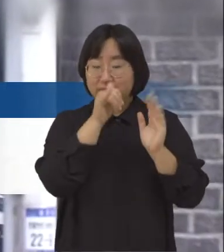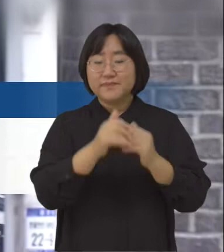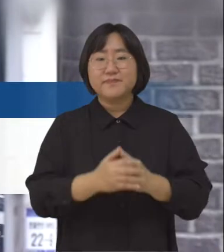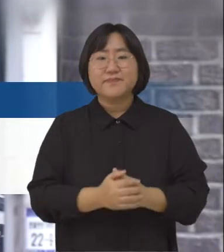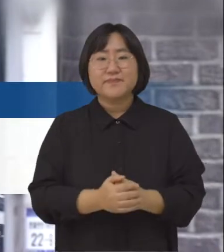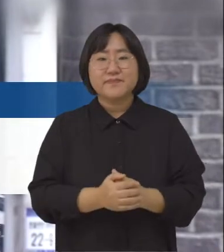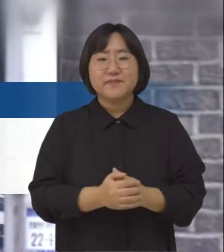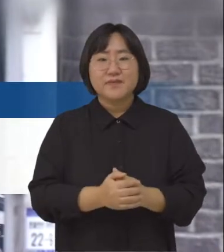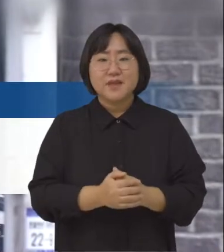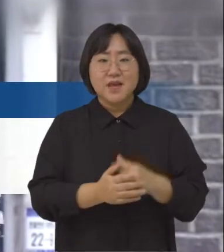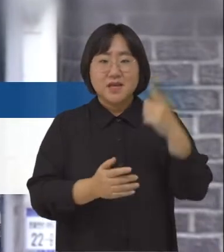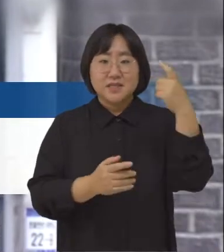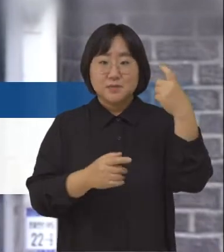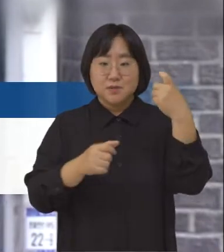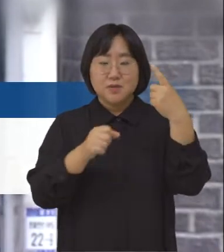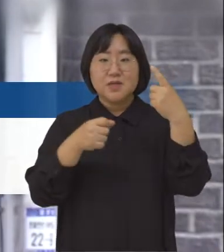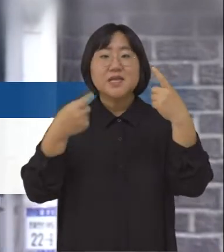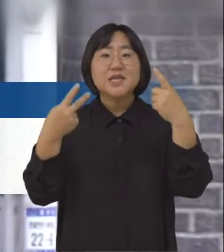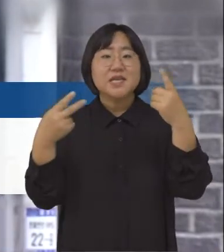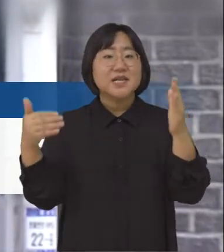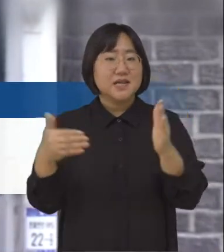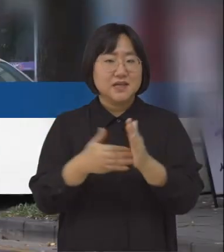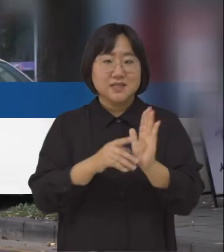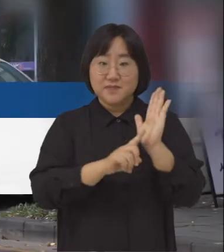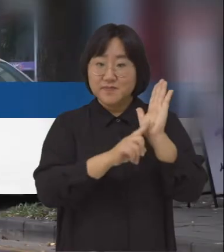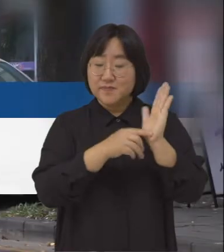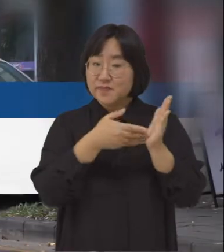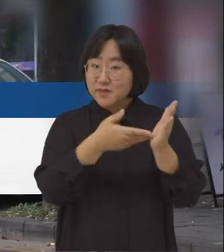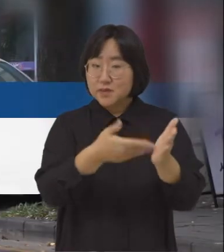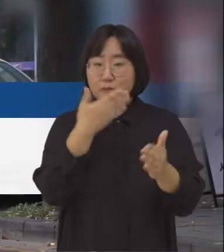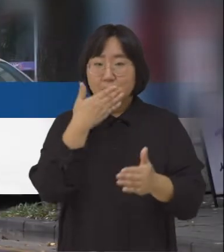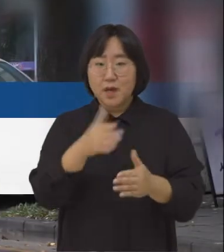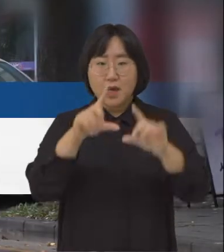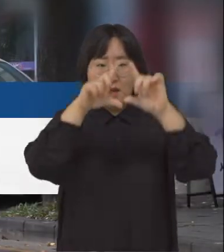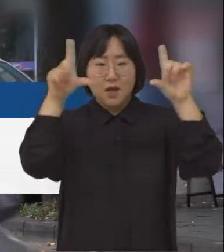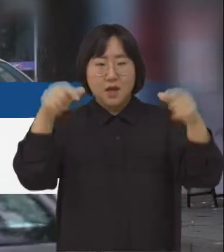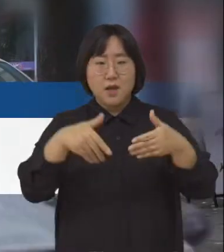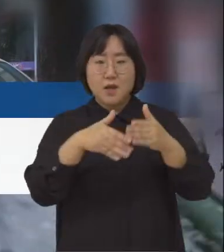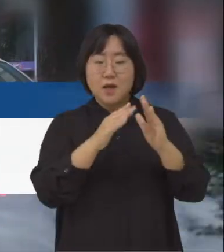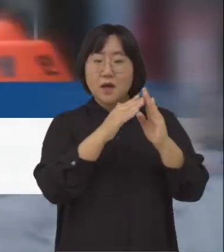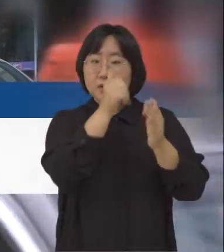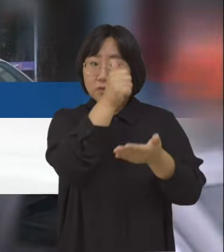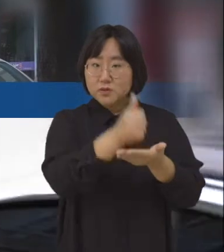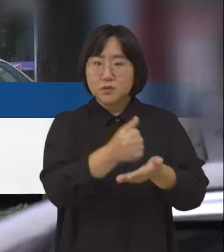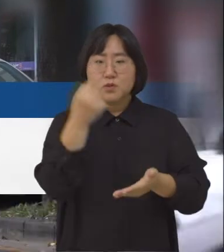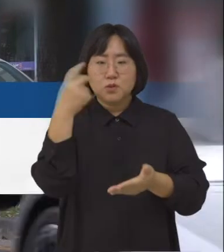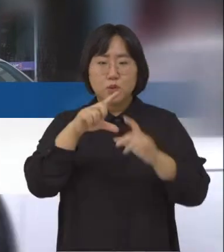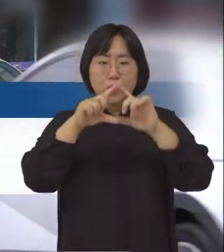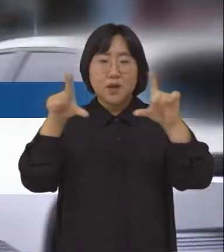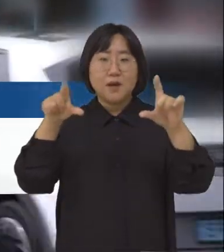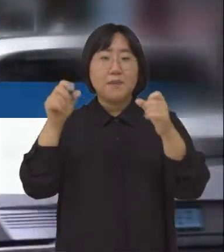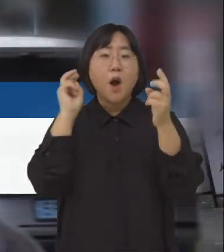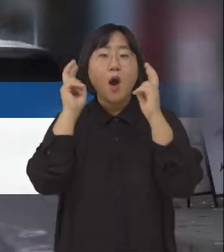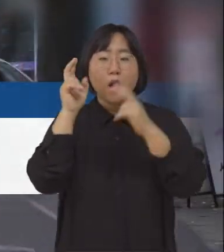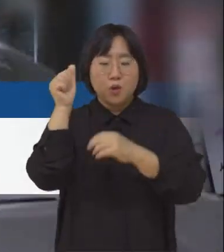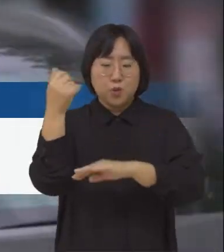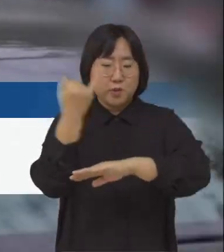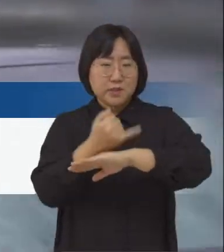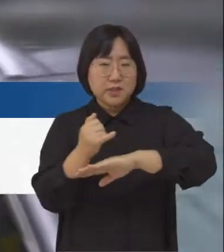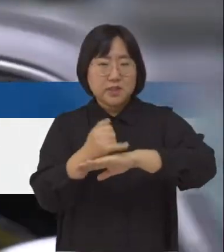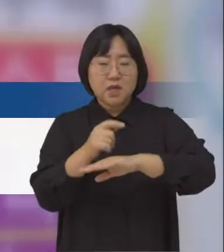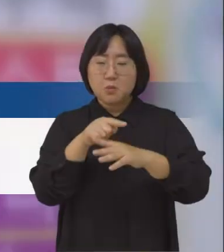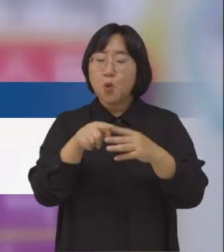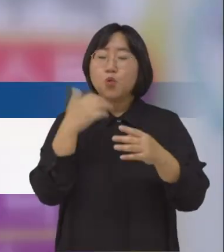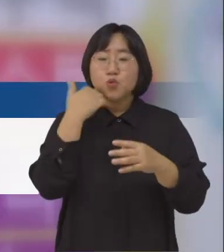11월 2일까지 진행되는 이번 공모전은 간판을 설치한 광고주나 광고업자, 디자인 설계자 등